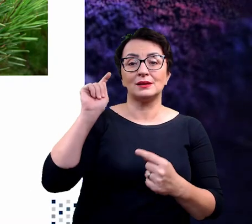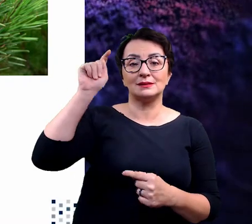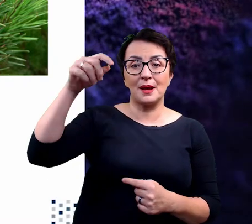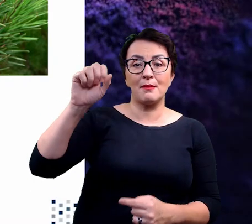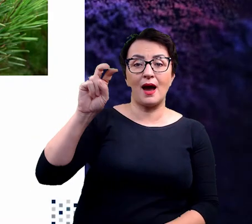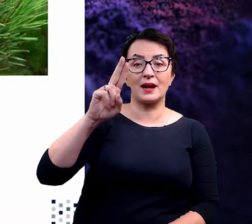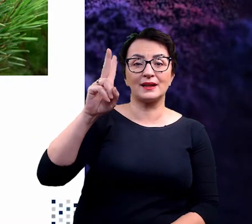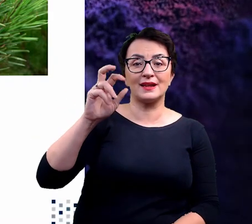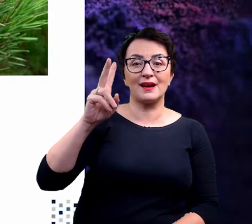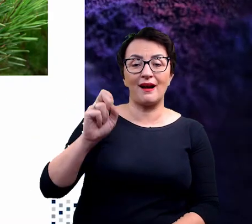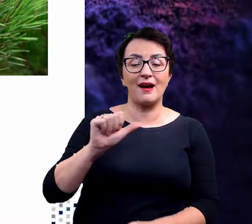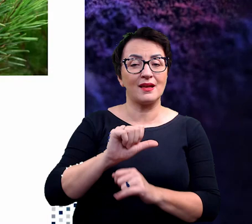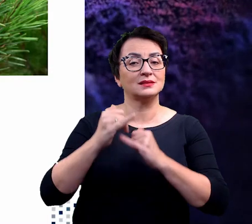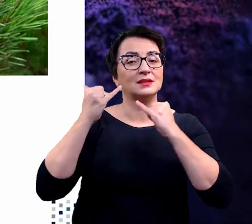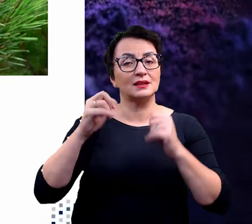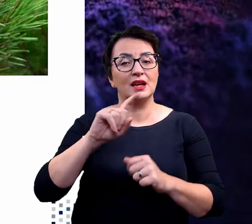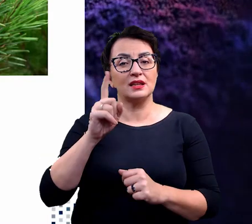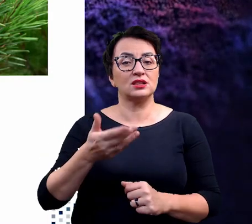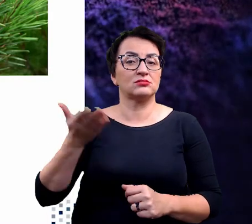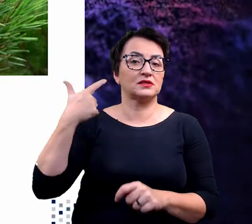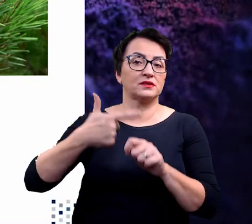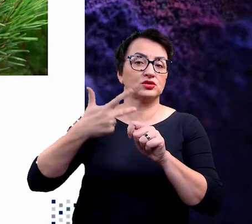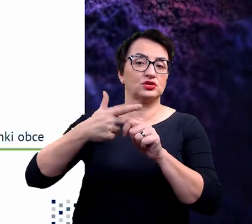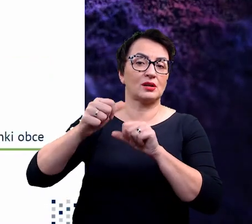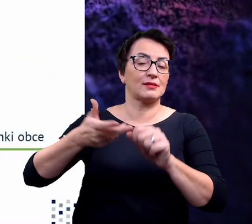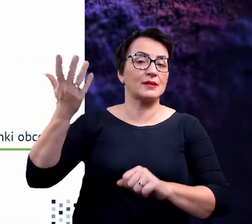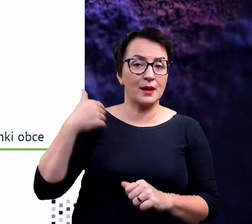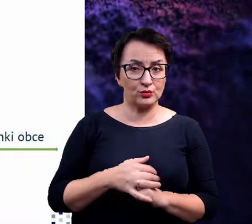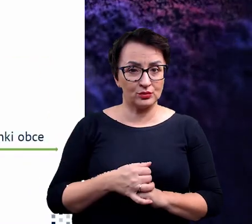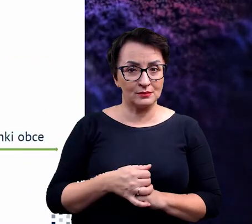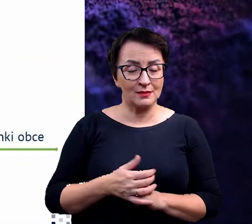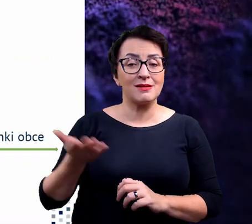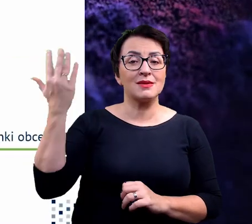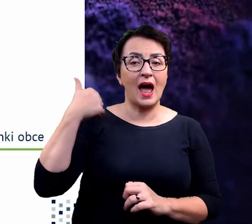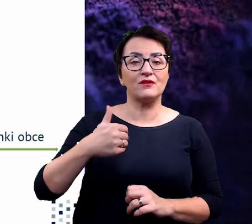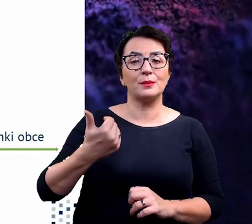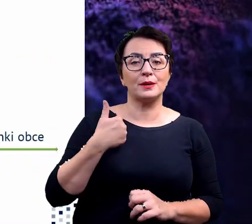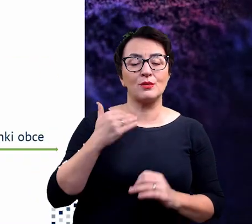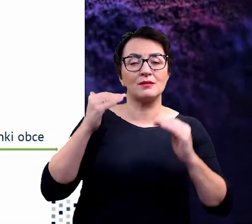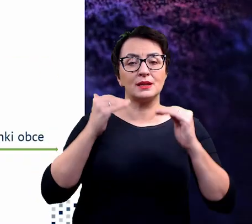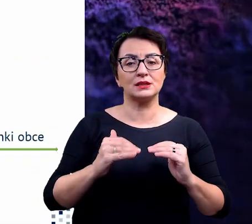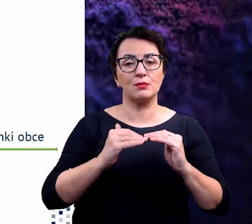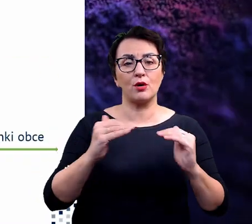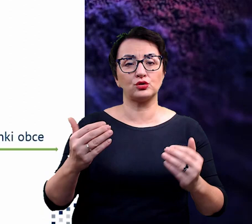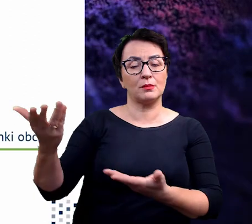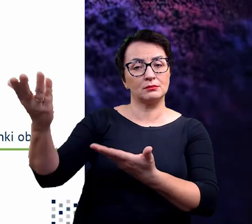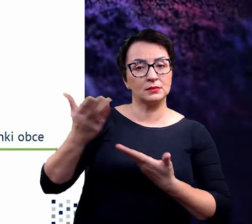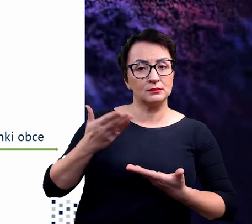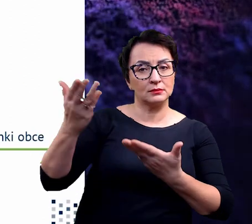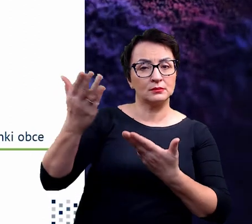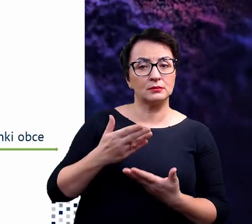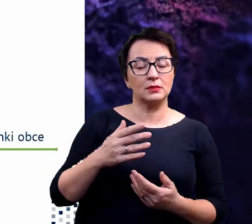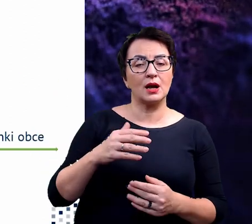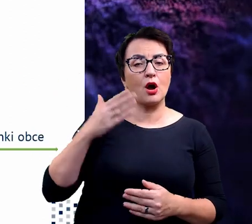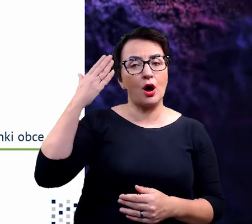z czym mieliśmy do czynienia jeszcze kilka dekad temu. Dawniej mieliśmy niski poziom importu obcych gatunków, mało